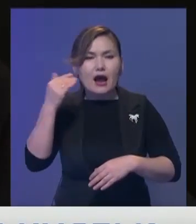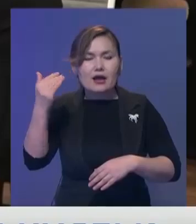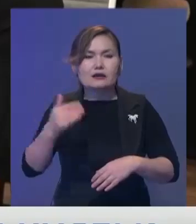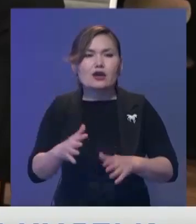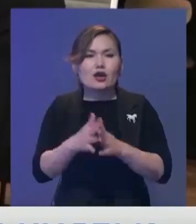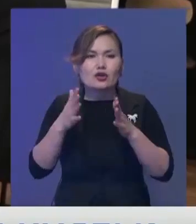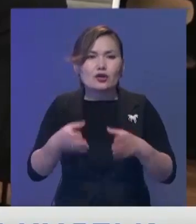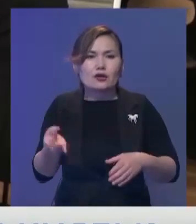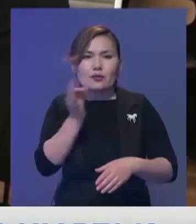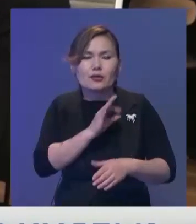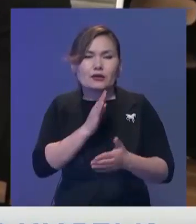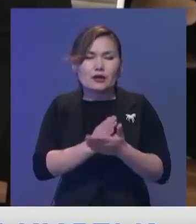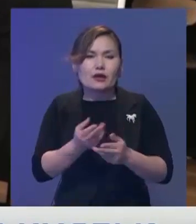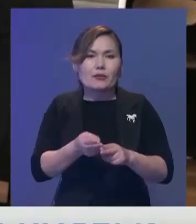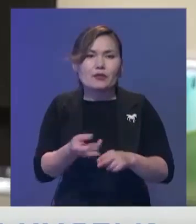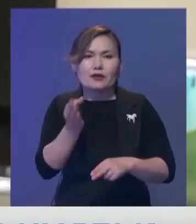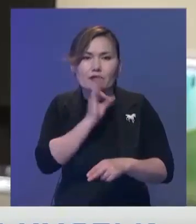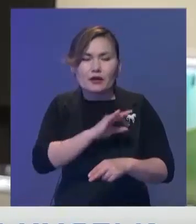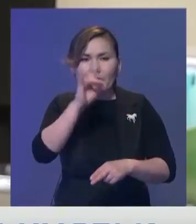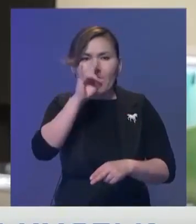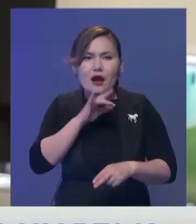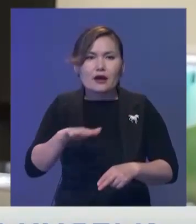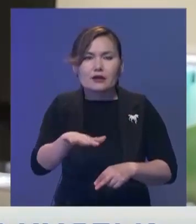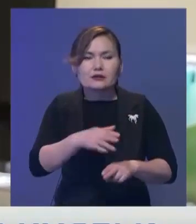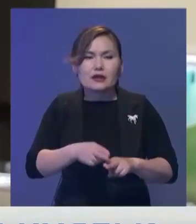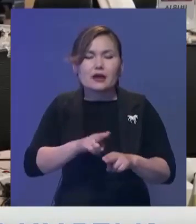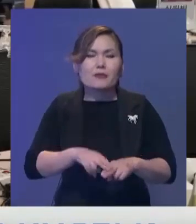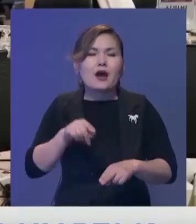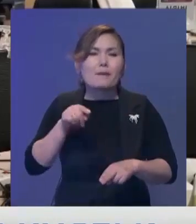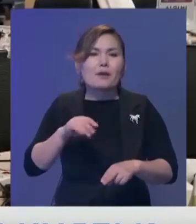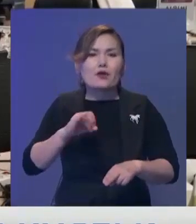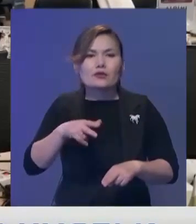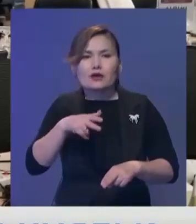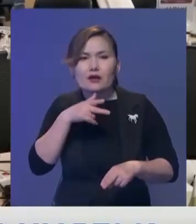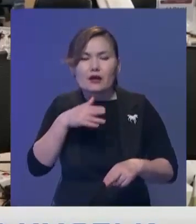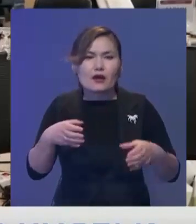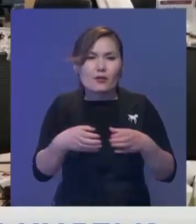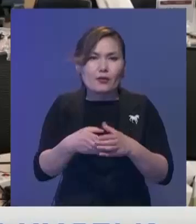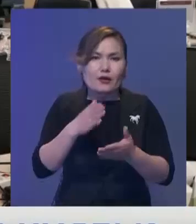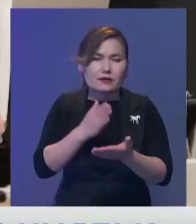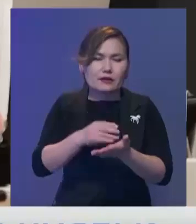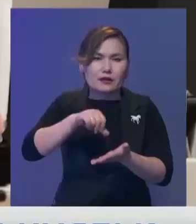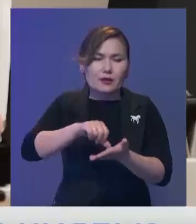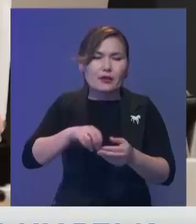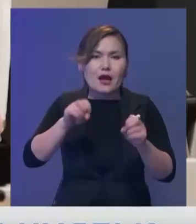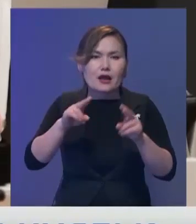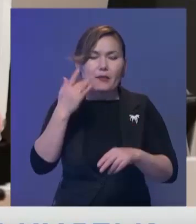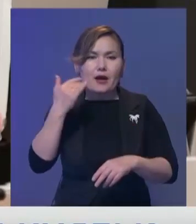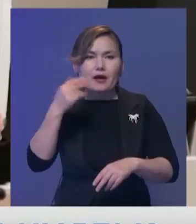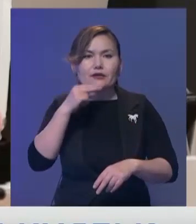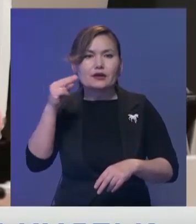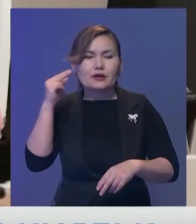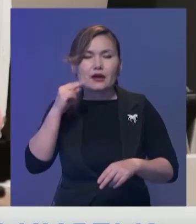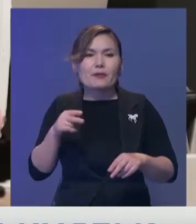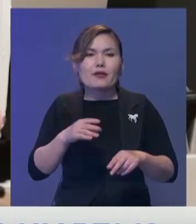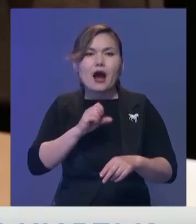ой салды. Оның тұтынышыларының қатарында мүннан астам ғонсты Кореялық корпорациялар бар. Арнайы кенселері Ақш, Қытай, Сингапур